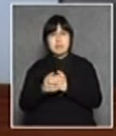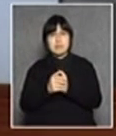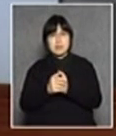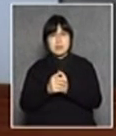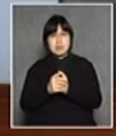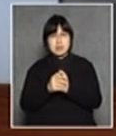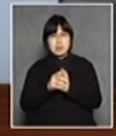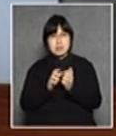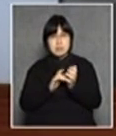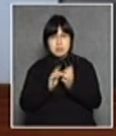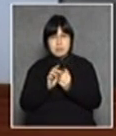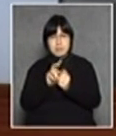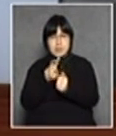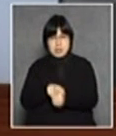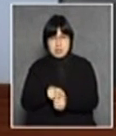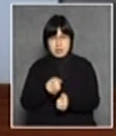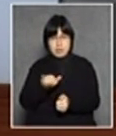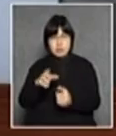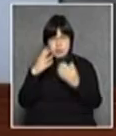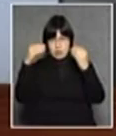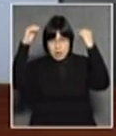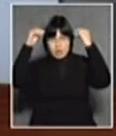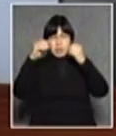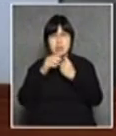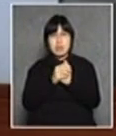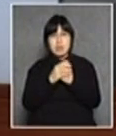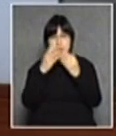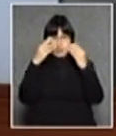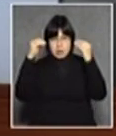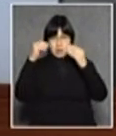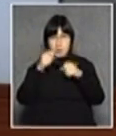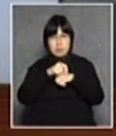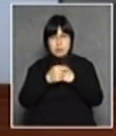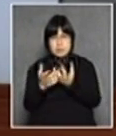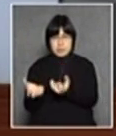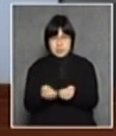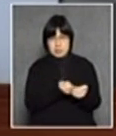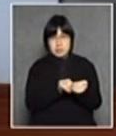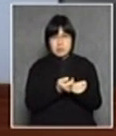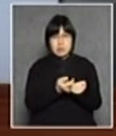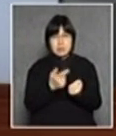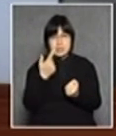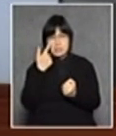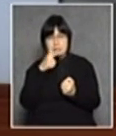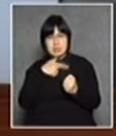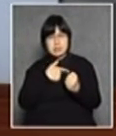教迫害去了荷蘭因為荷蘭這個小改就接立了他因為他現在是新教的國家